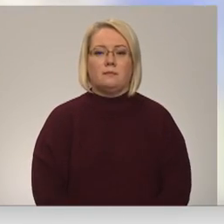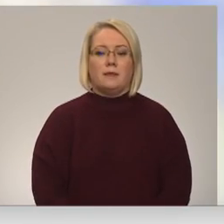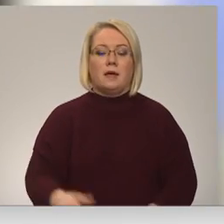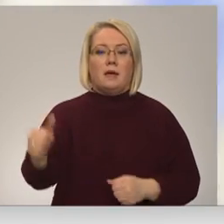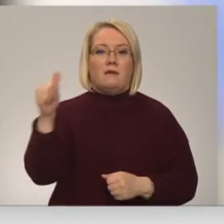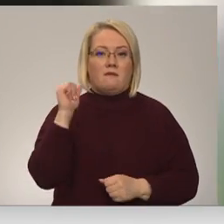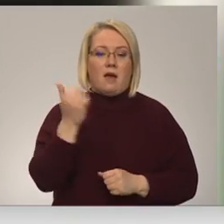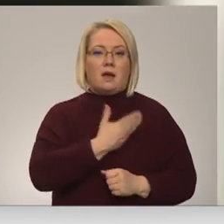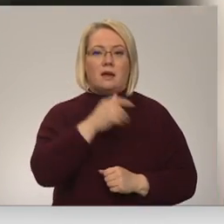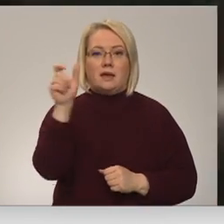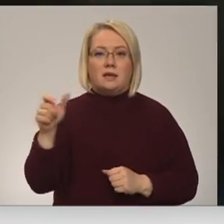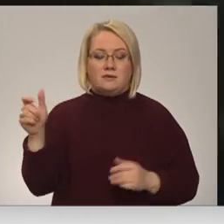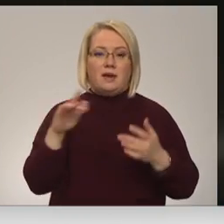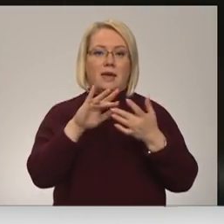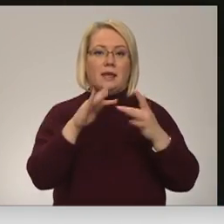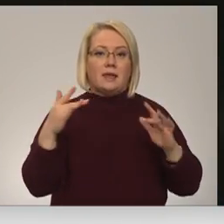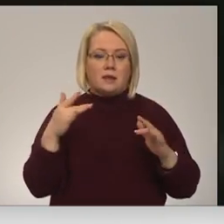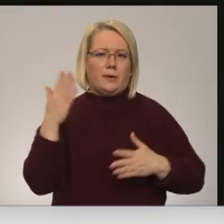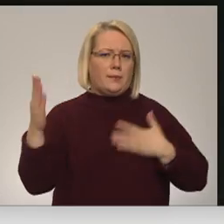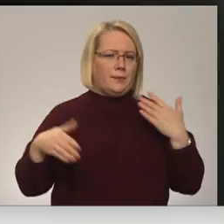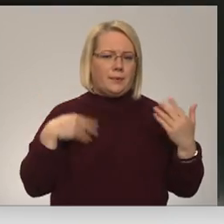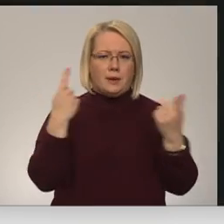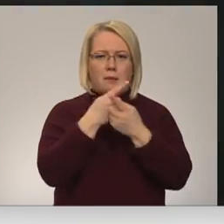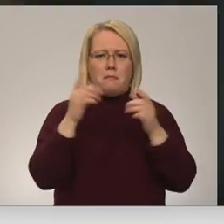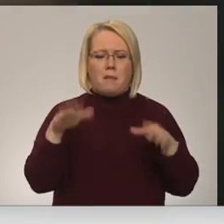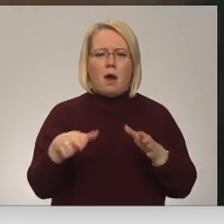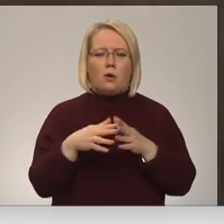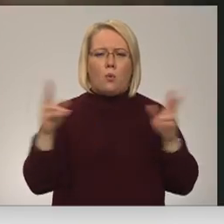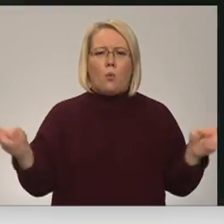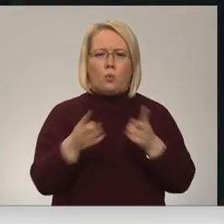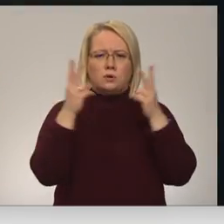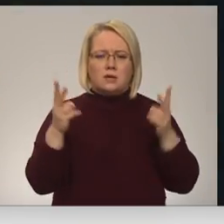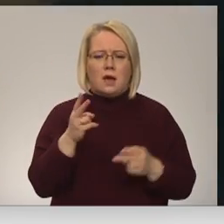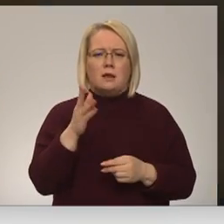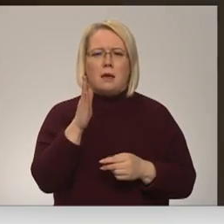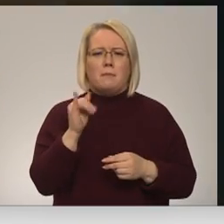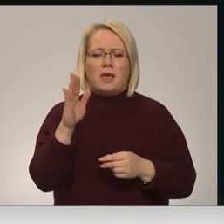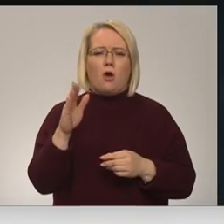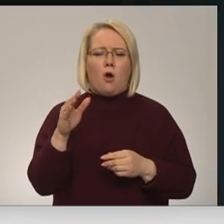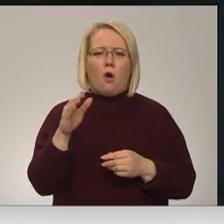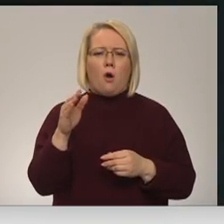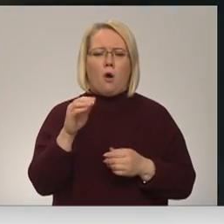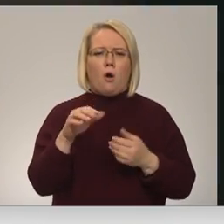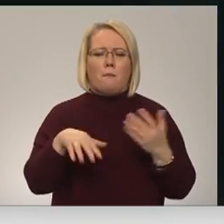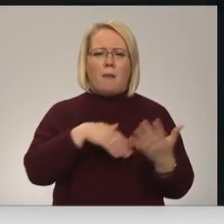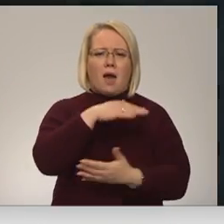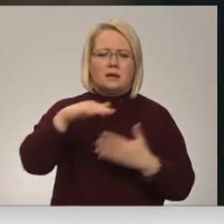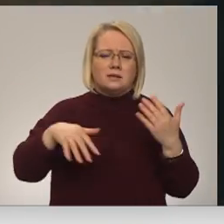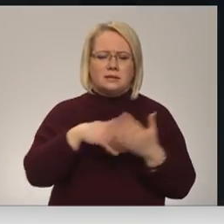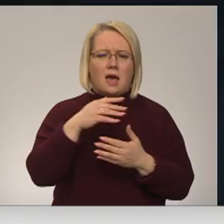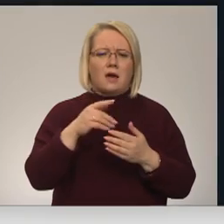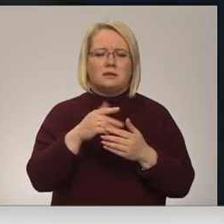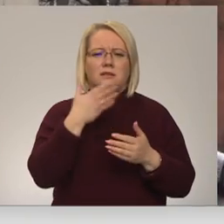Vakar iedzīvotāju sociāla jau stiklos satraukti ziņoja par plašu ugunsgrēku biomāsas koģenerācijas stacijās Ia Gren